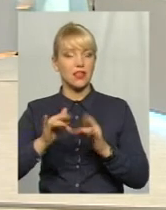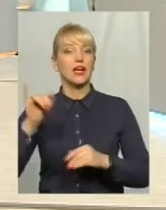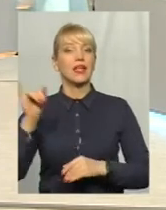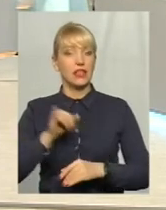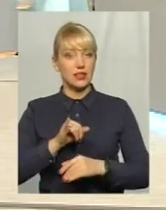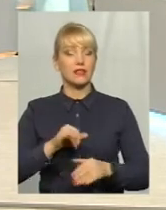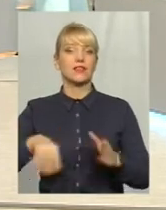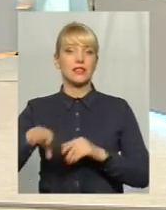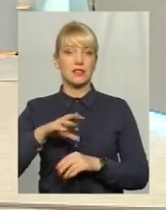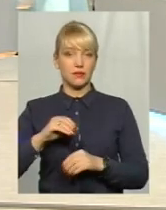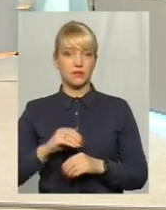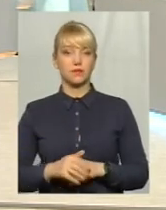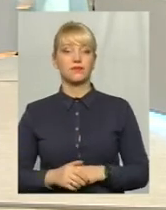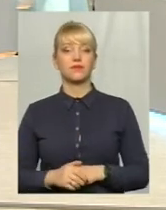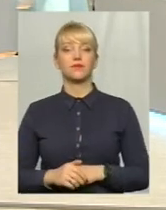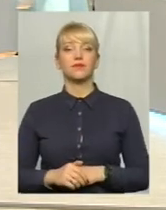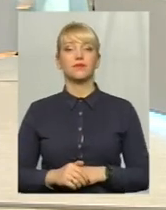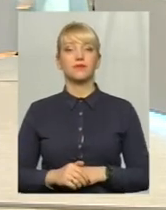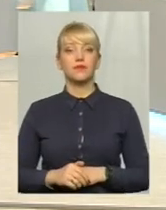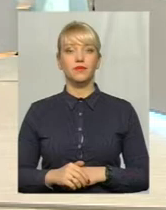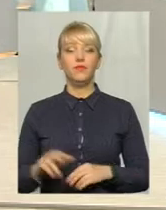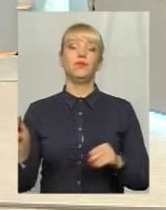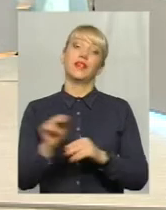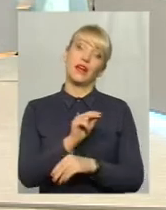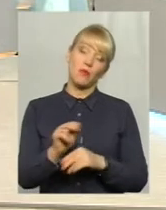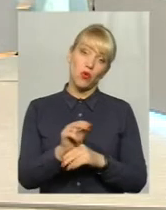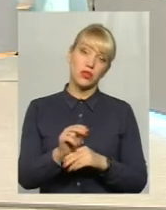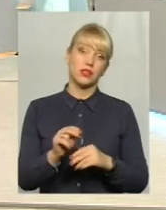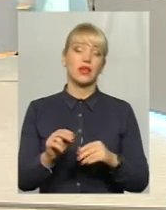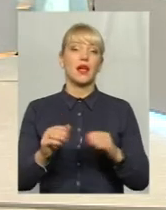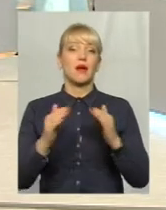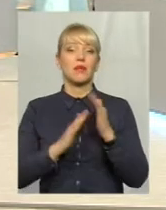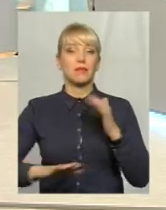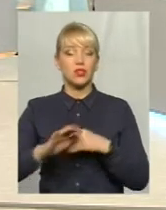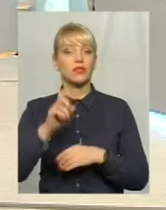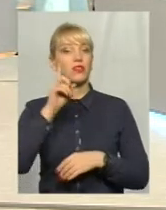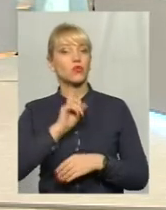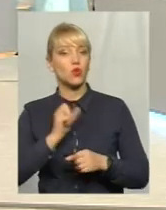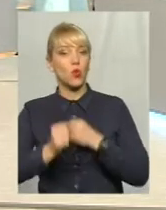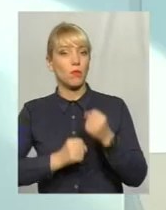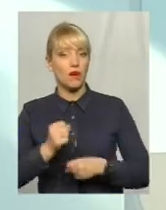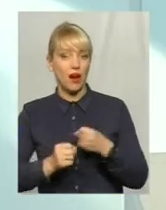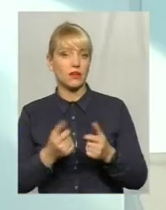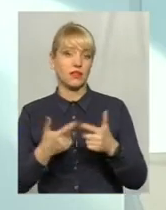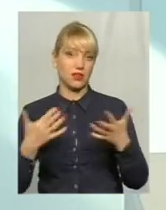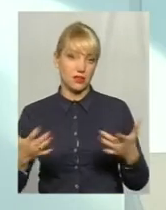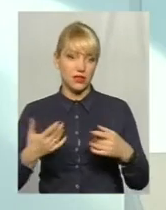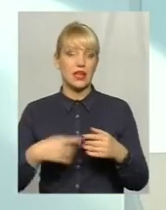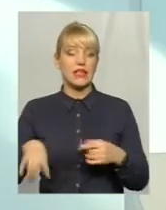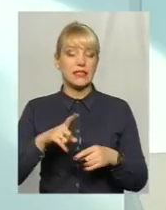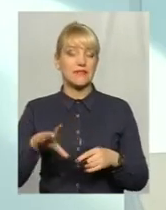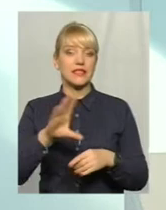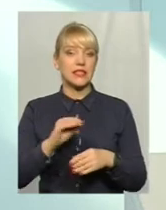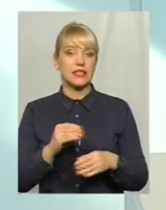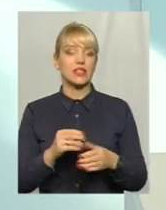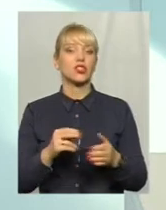всі, і ремонт приміщення, і зручність добирання, тобто факторів багато, за цим всім стоять кошти.